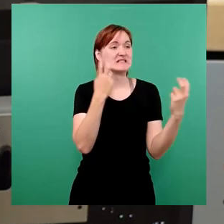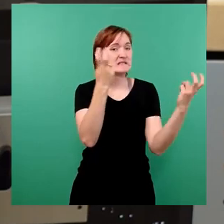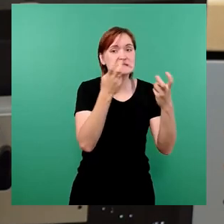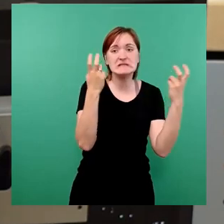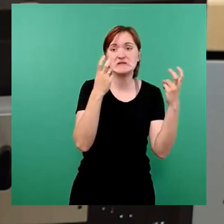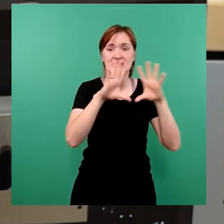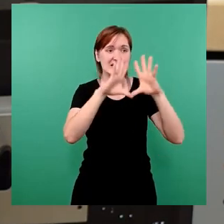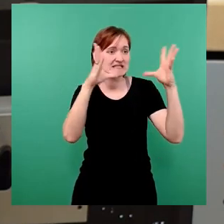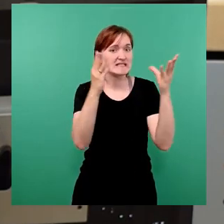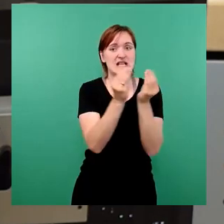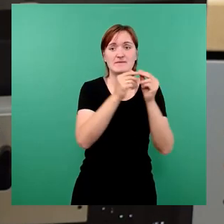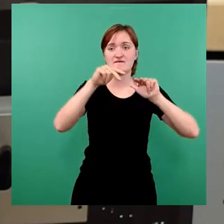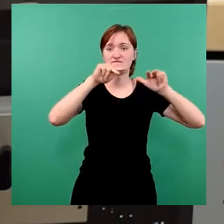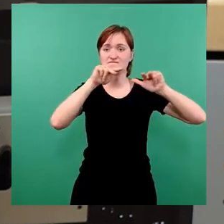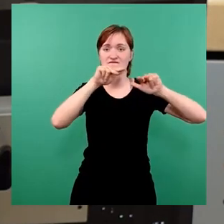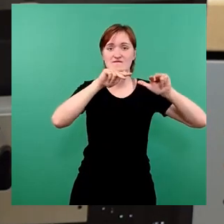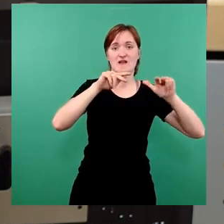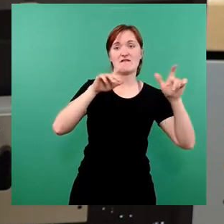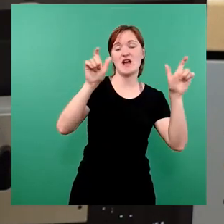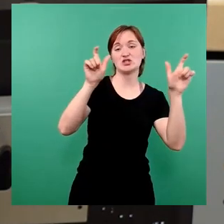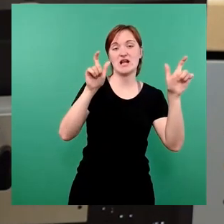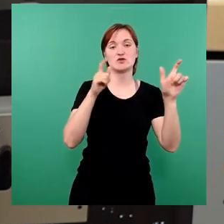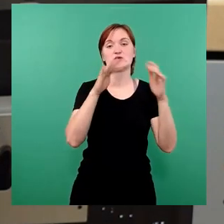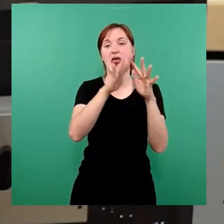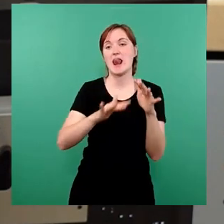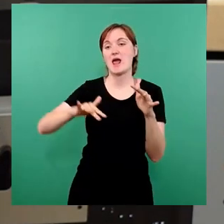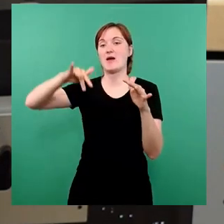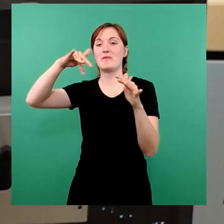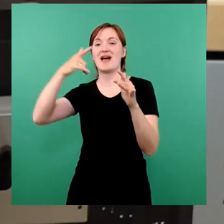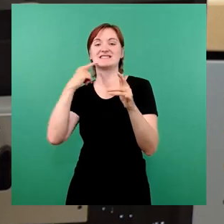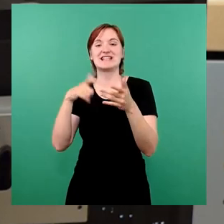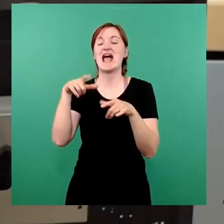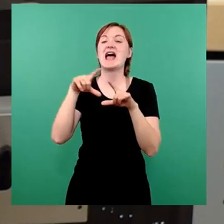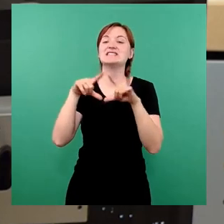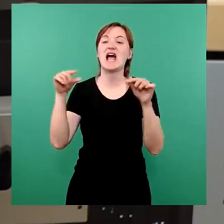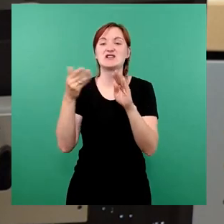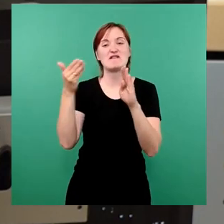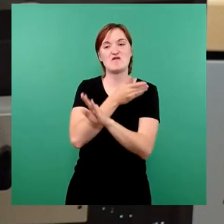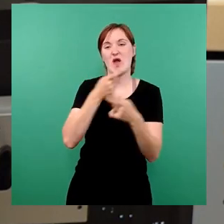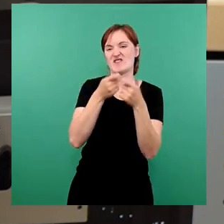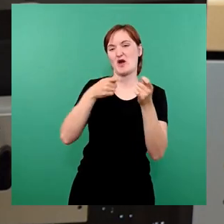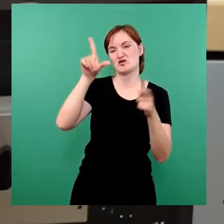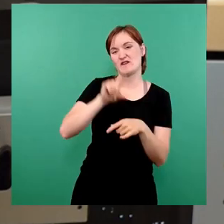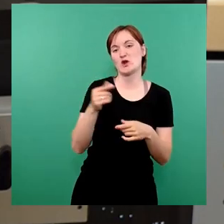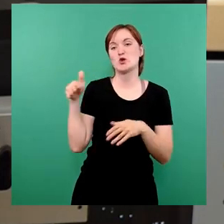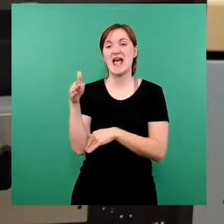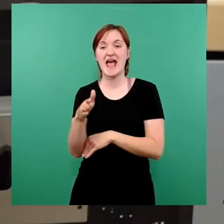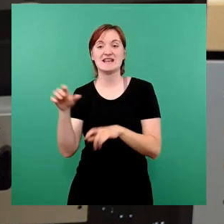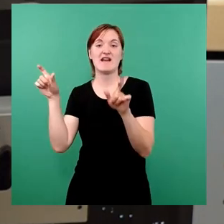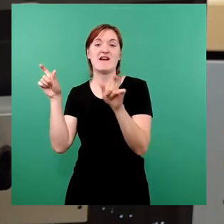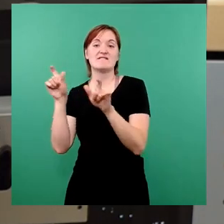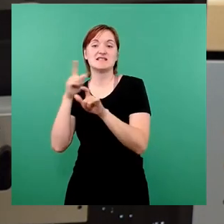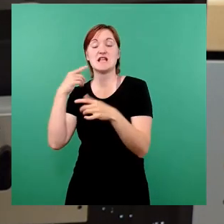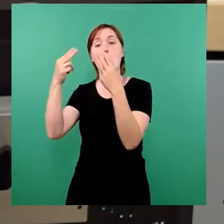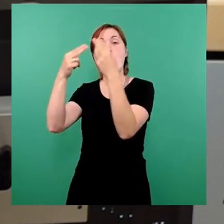Gesamtveranstalter. Beim Elbrangfest wurden einfach zu wenig Karten im Vorverkauf verkauft. Und beim Hechtfest können wir auf der Homepage lesen,